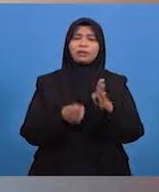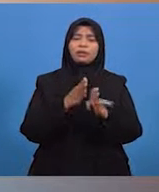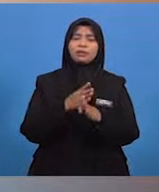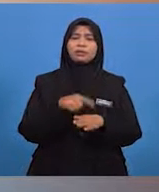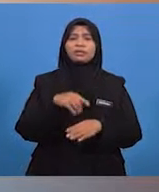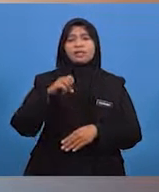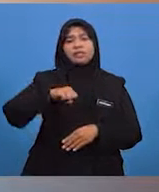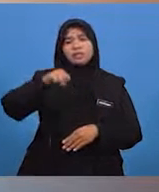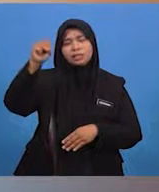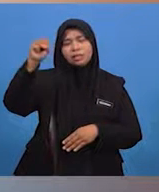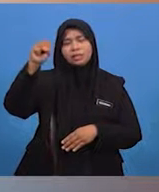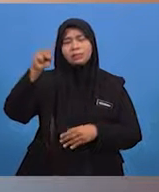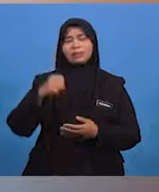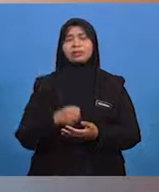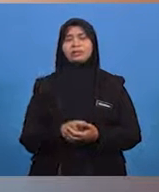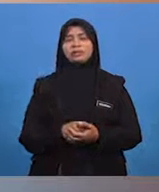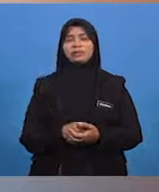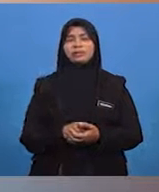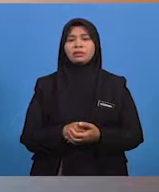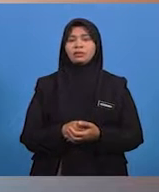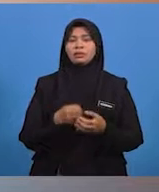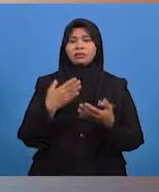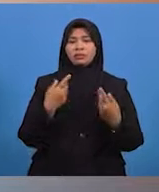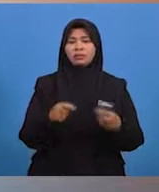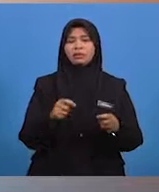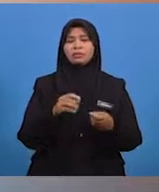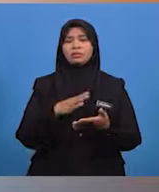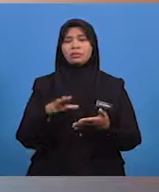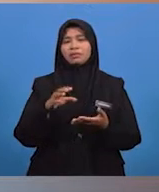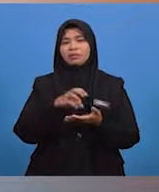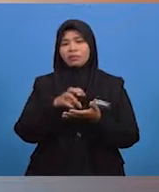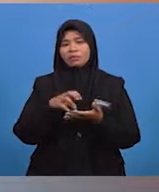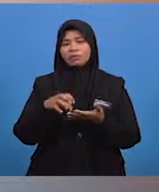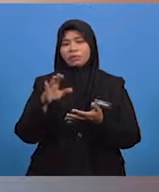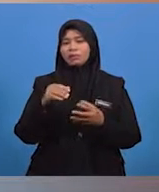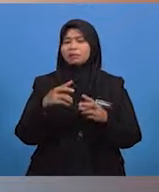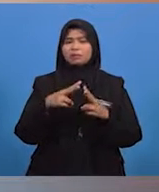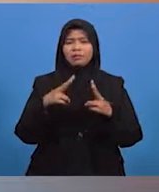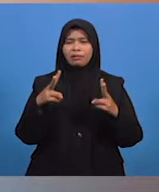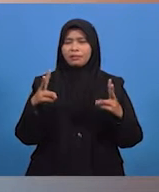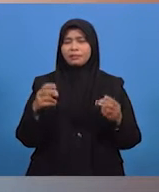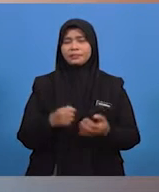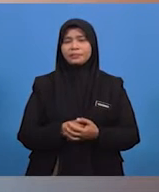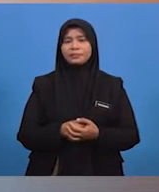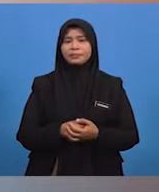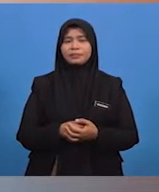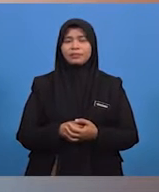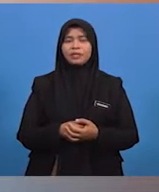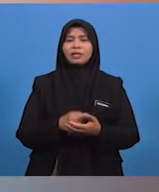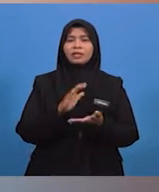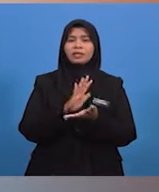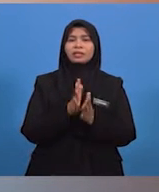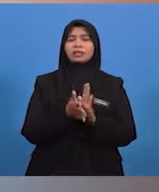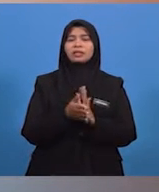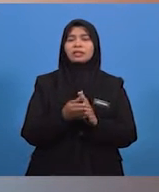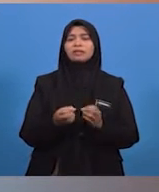2015 telah mengakibatkan kemusnahan yang dasyat. Faktor terakhir ialah kejadian